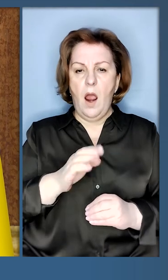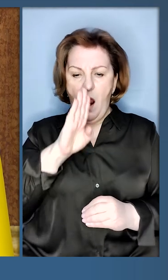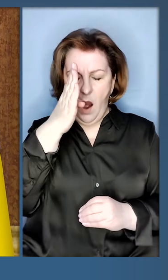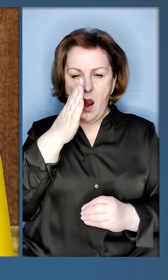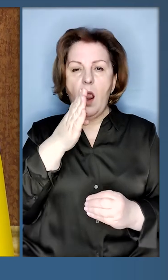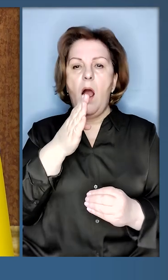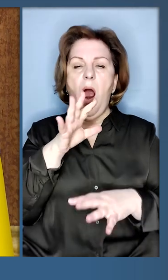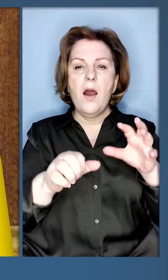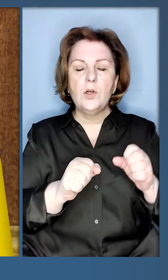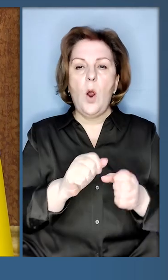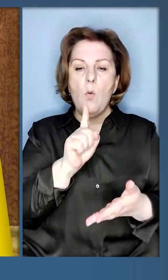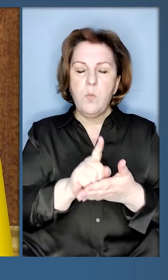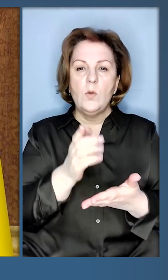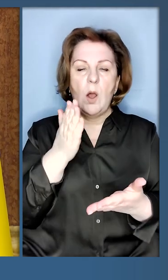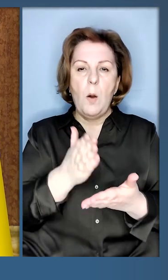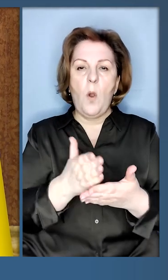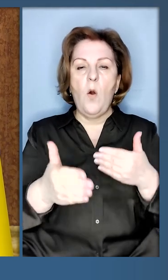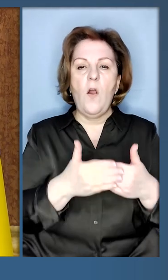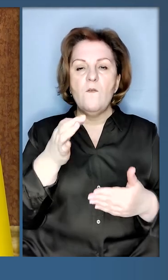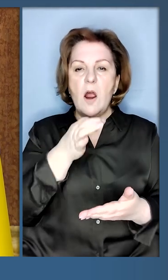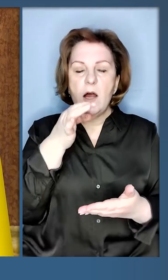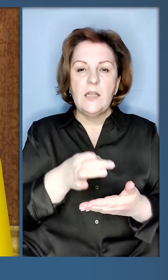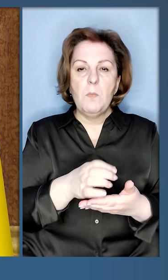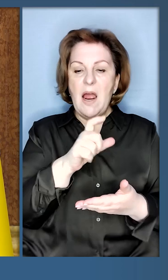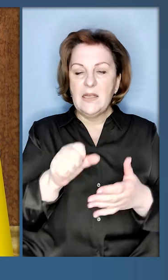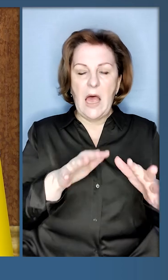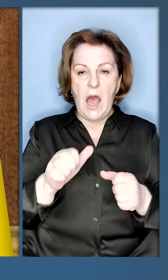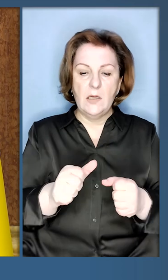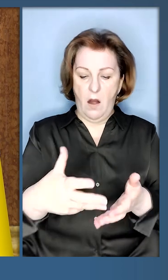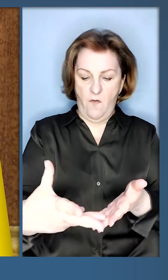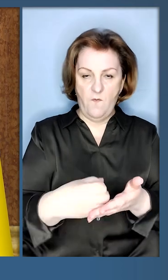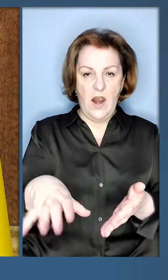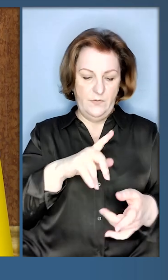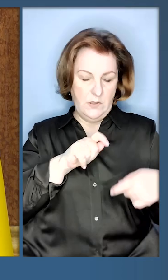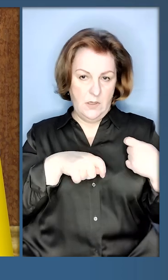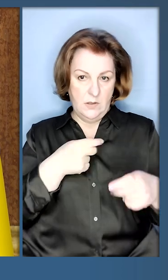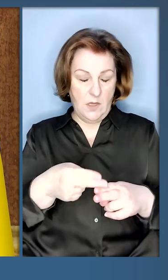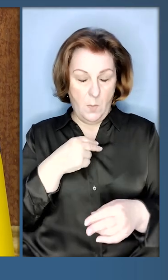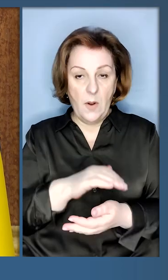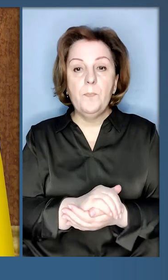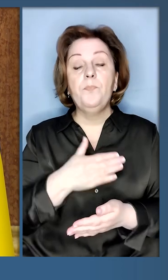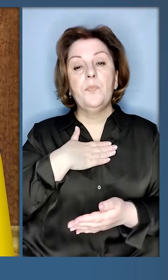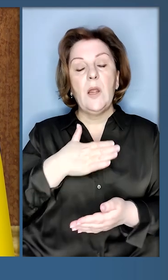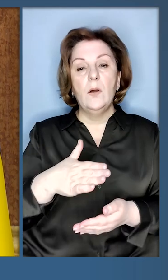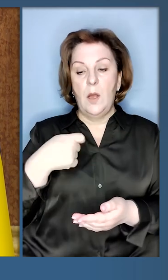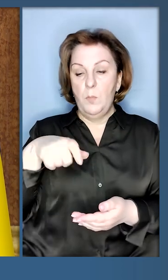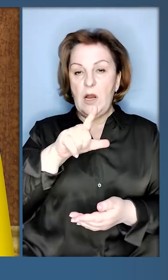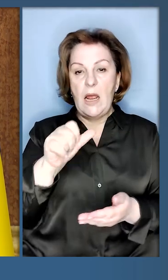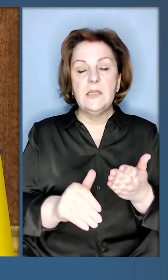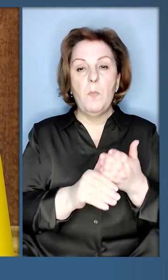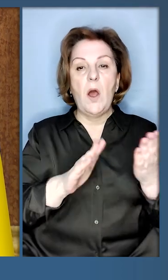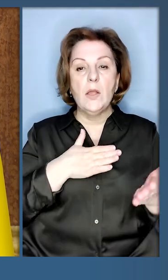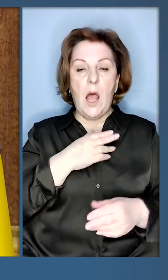повинен понести відповідальність за агресію та відшкодувати всі збитки. Я дякую президенту за підтримку нашої